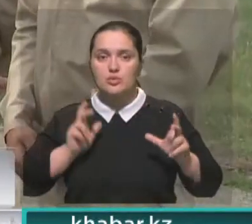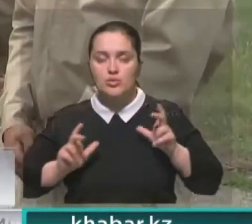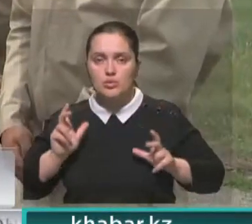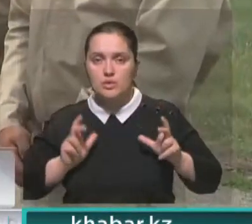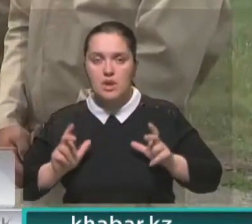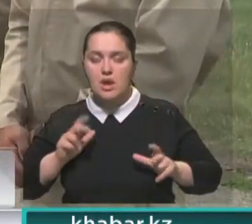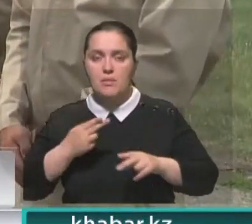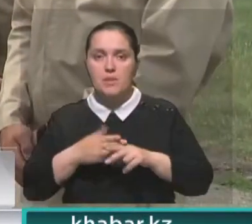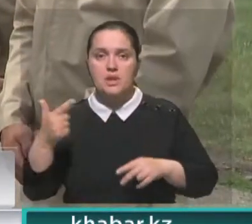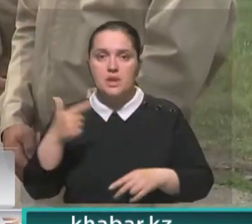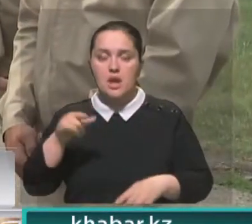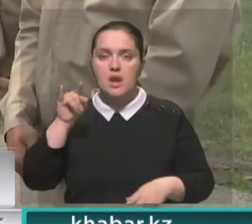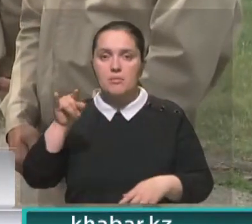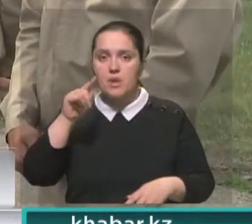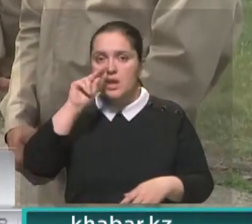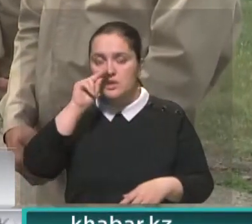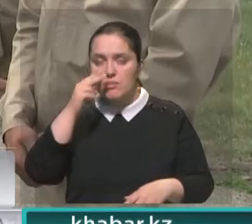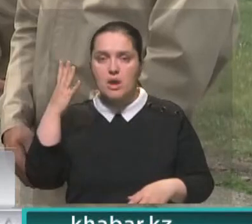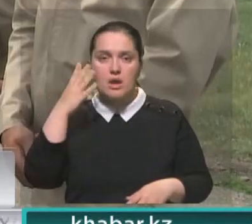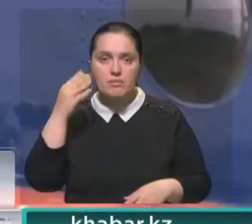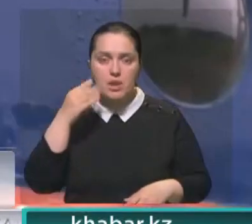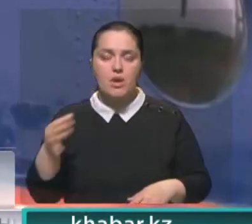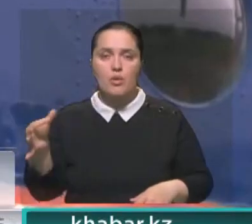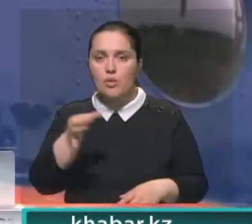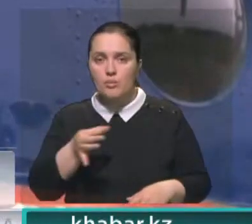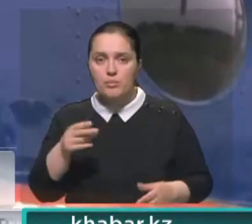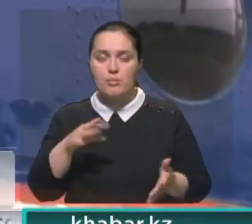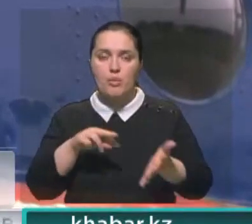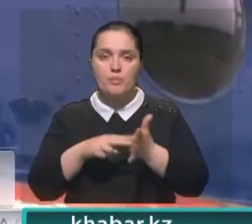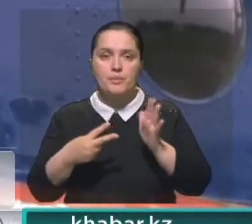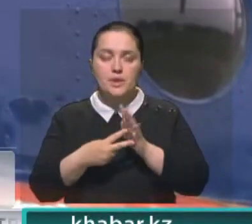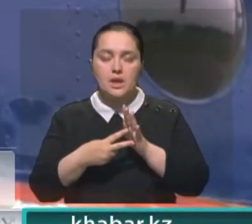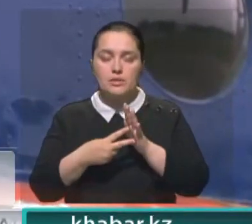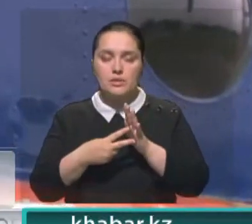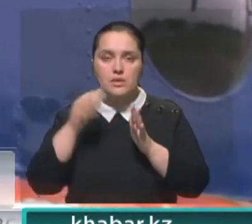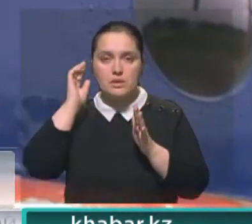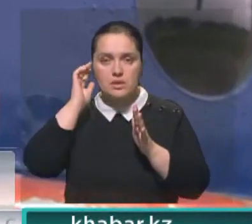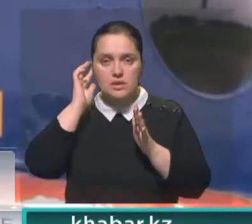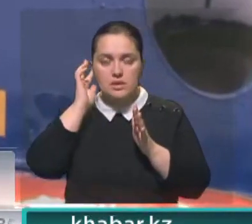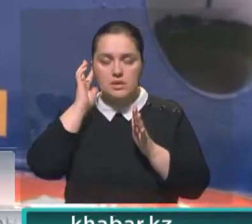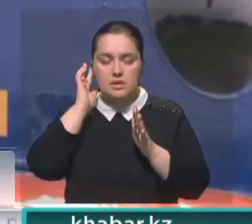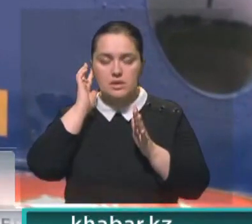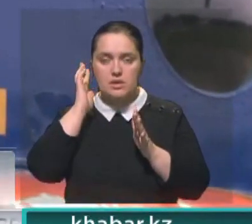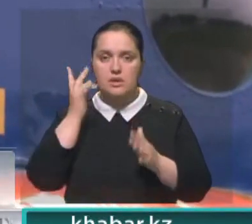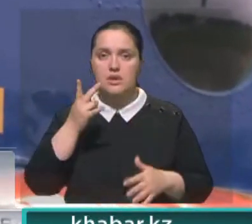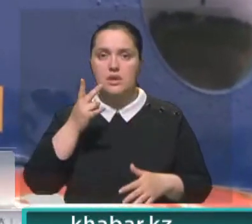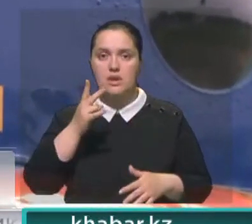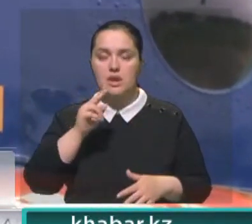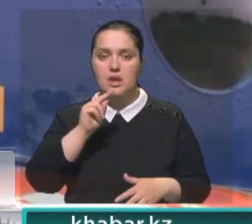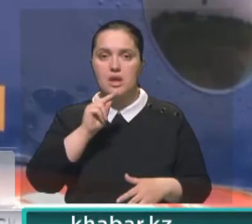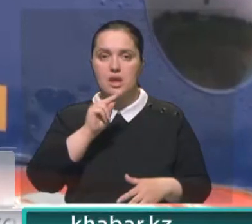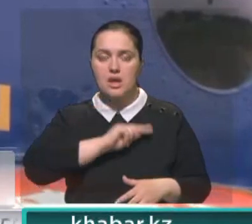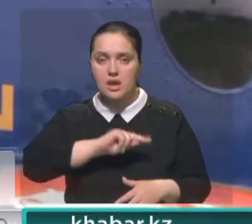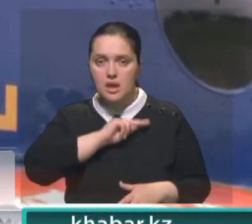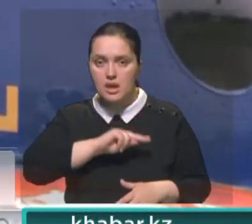гражданской авиации из Шенкента и Алматинской области. По плану у нас предстоит отработать весеннее,